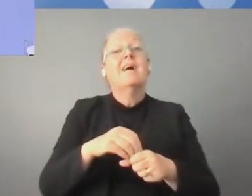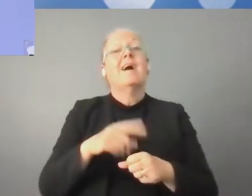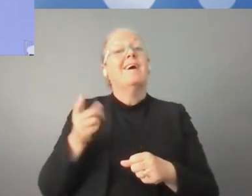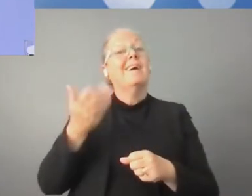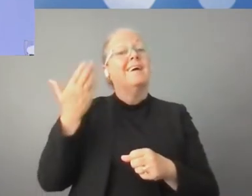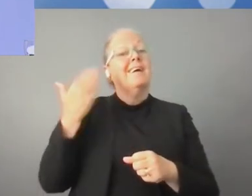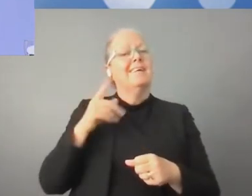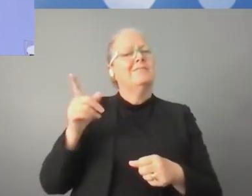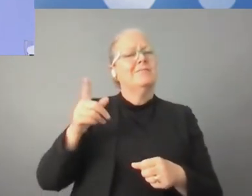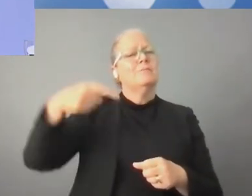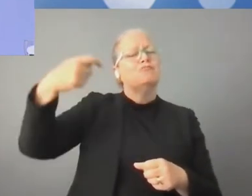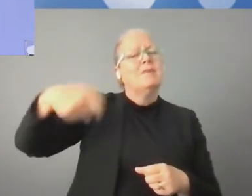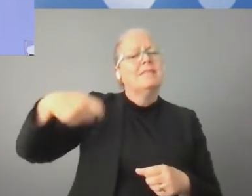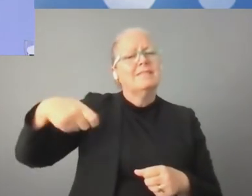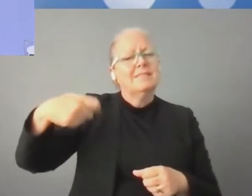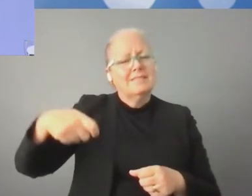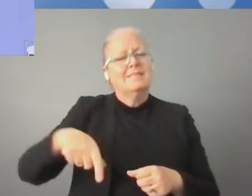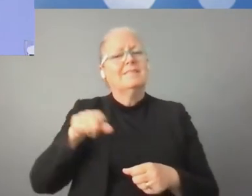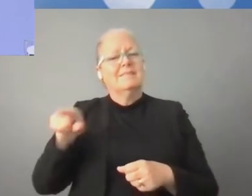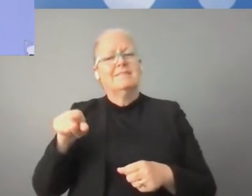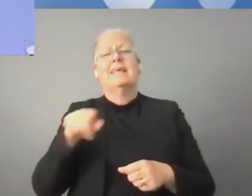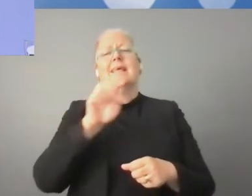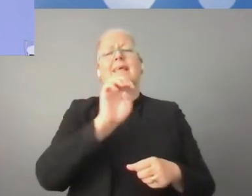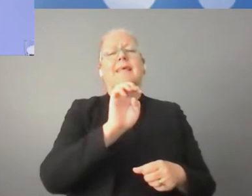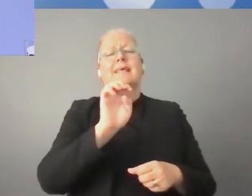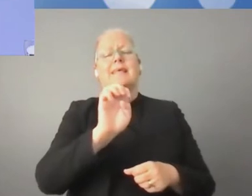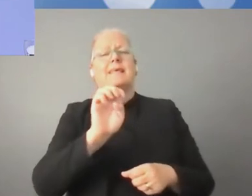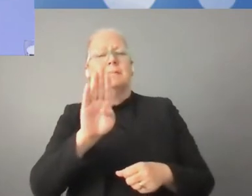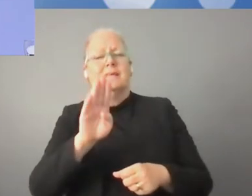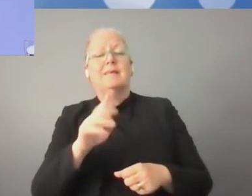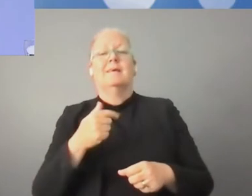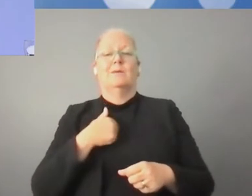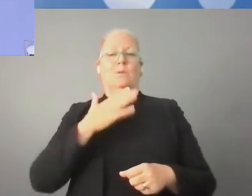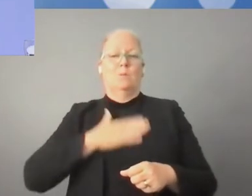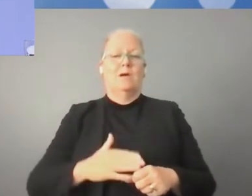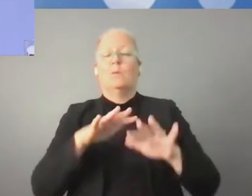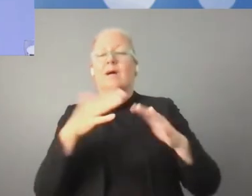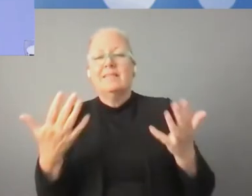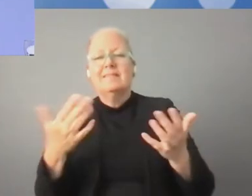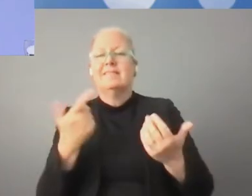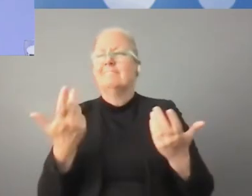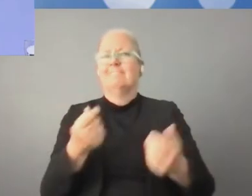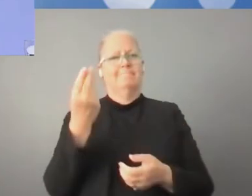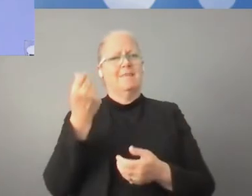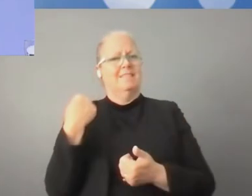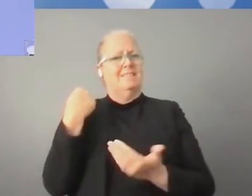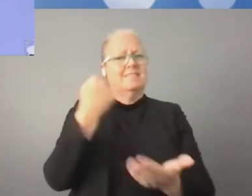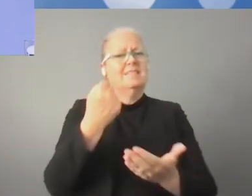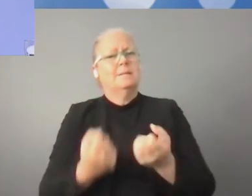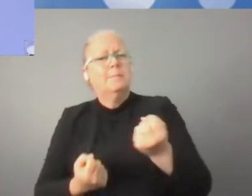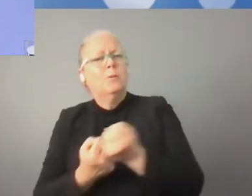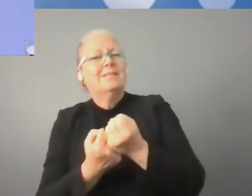infrastruktury. I musimy upewnić się, że odpowiednio